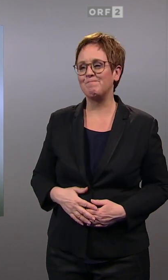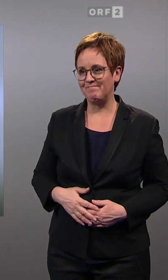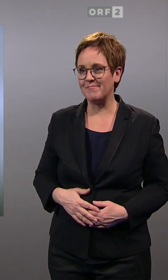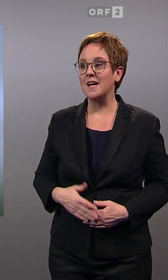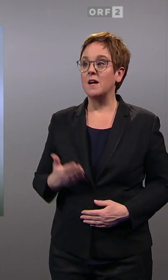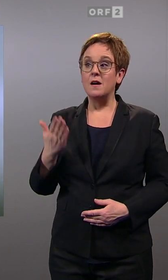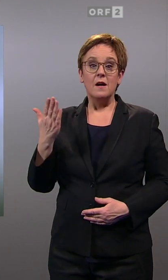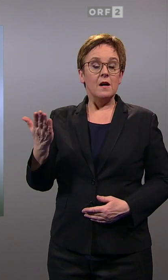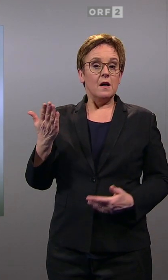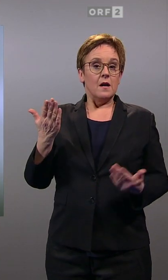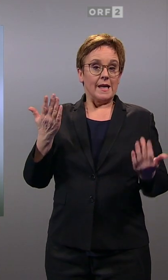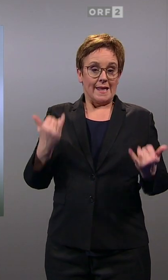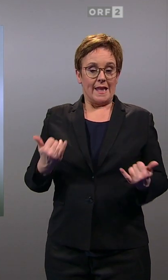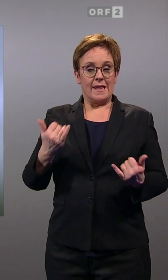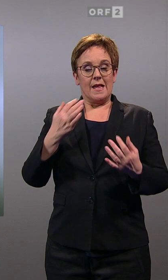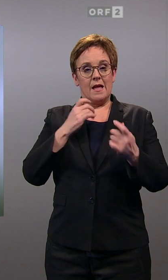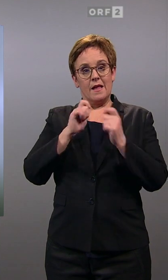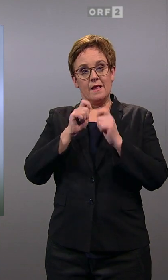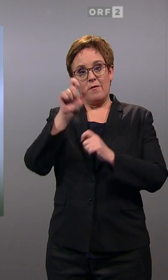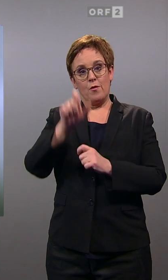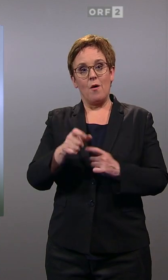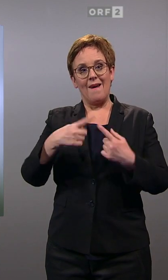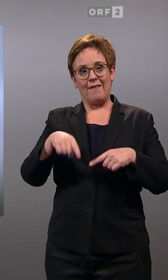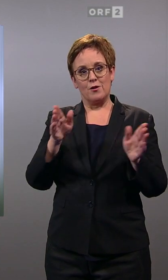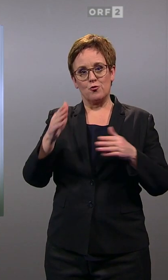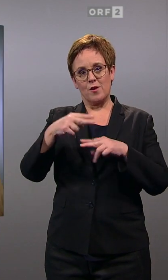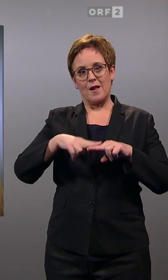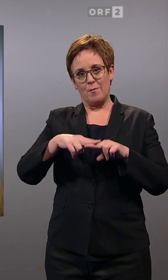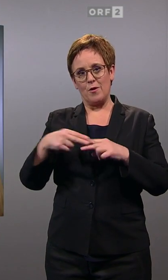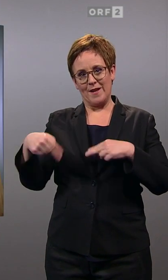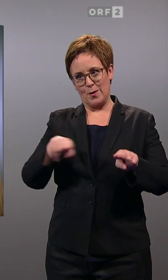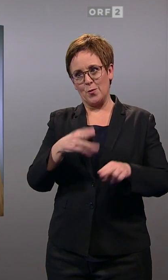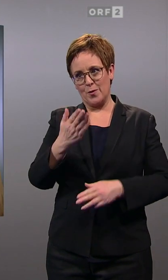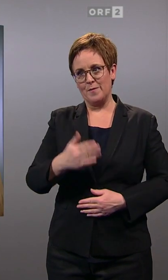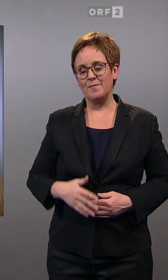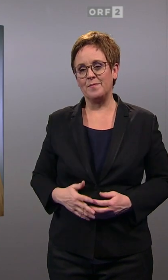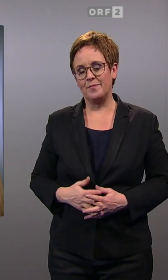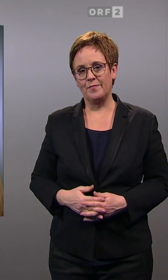lässt sich das alles interpretieren? Dazu schalten wir jetzt gleich noch einmal ins Landesstudio nach St. Pölten zu. Benedikt Fuchs.